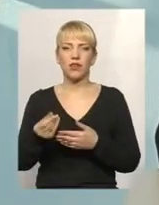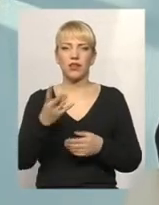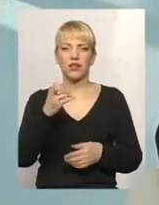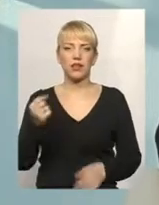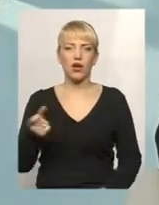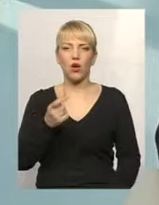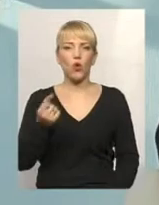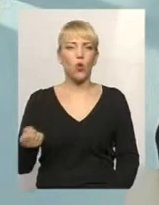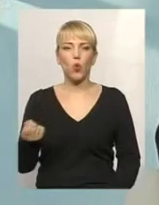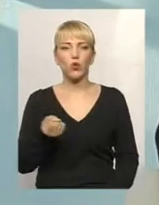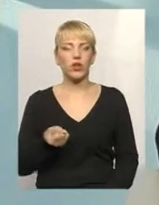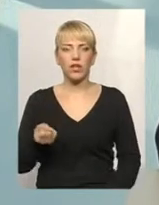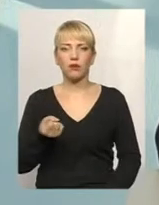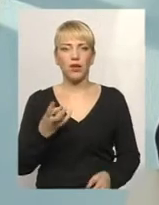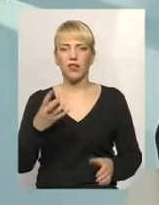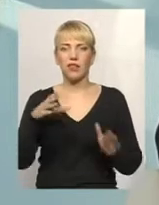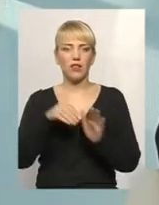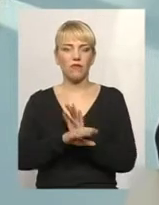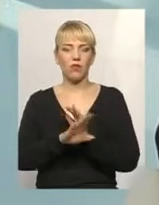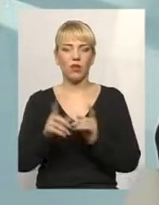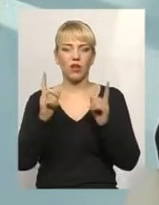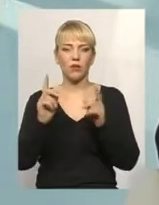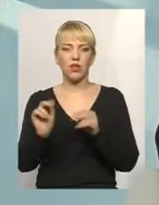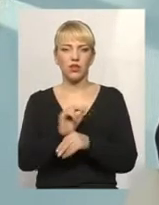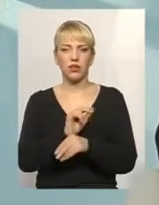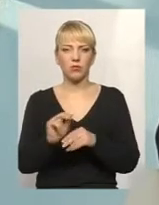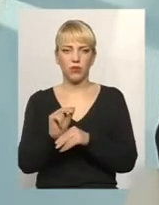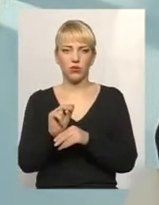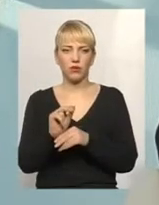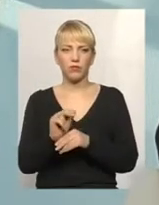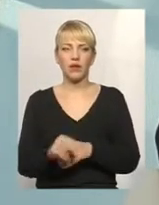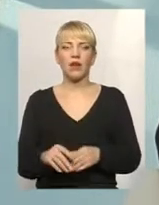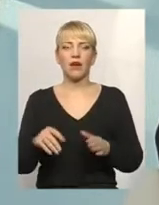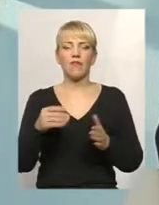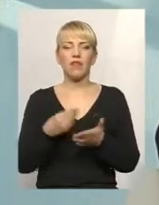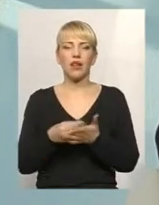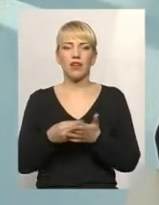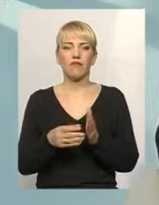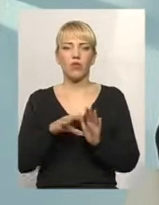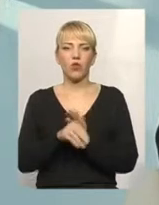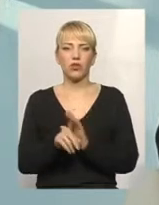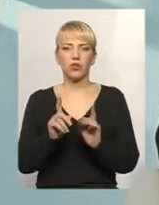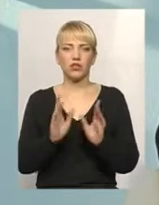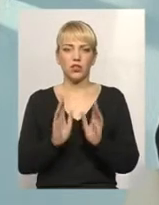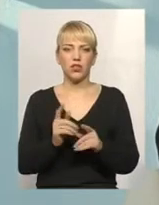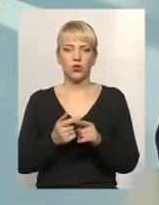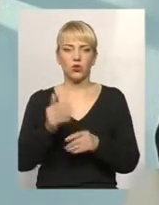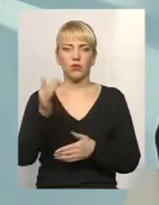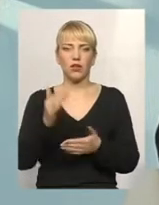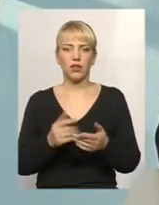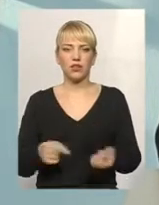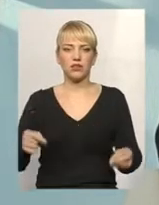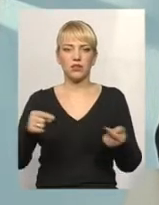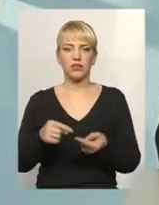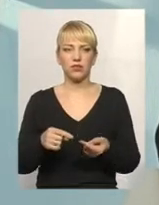якому разі в тариф капітальний ремонт будинка не входив. В тариф входило тільки той перелік згідно